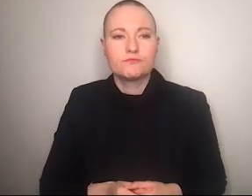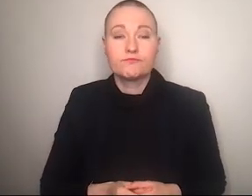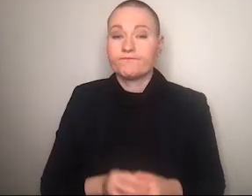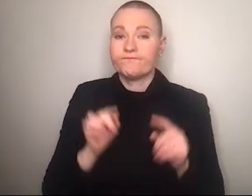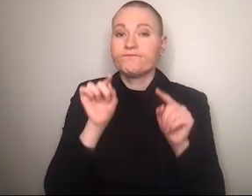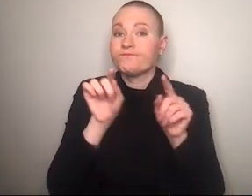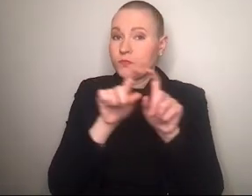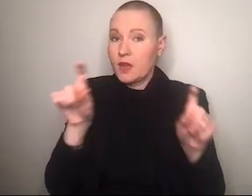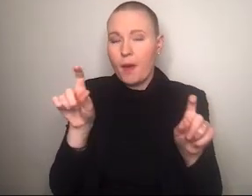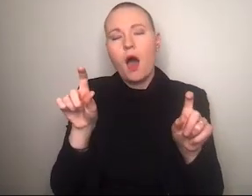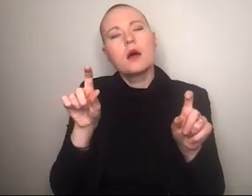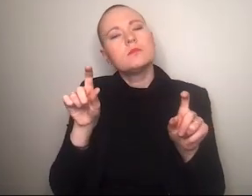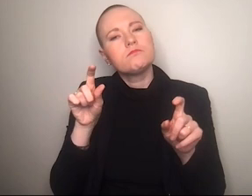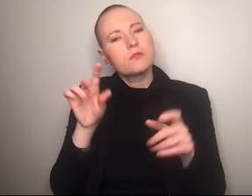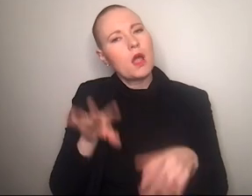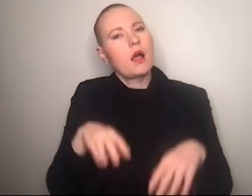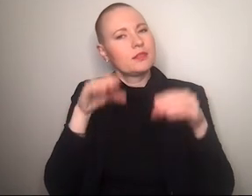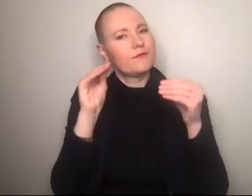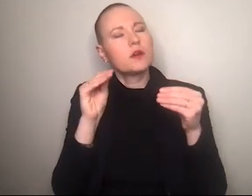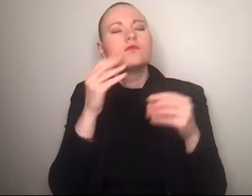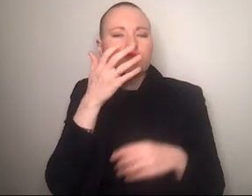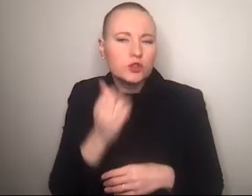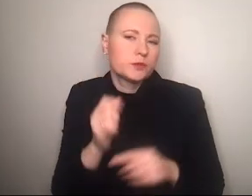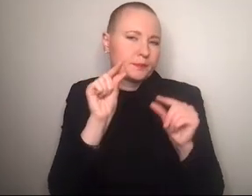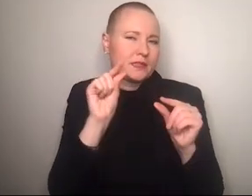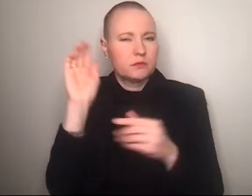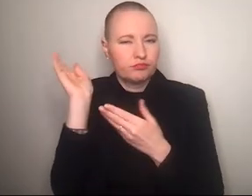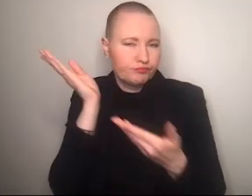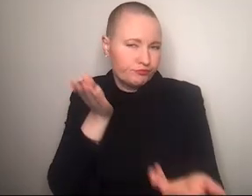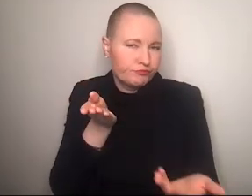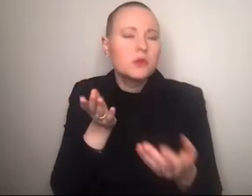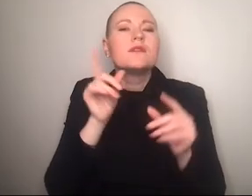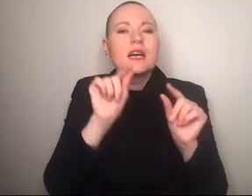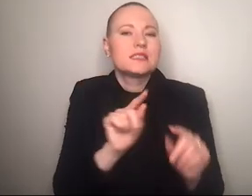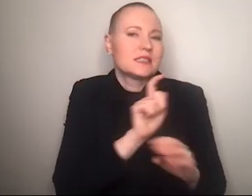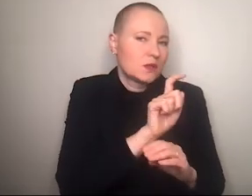phänomen zu nähern möchte ich also zunächst ein paar einleitende worte tiktok und instagram